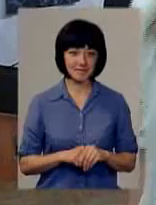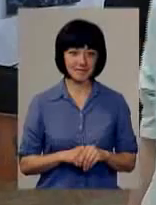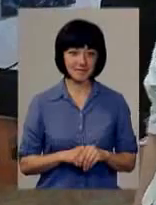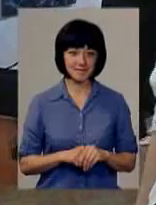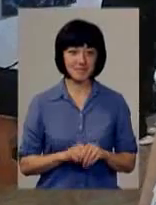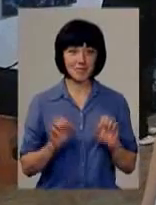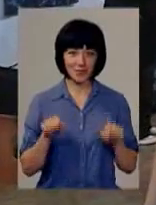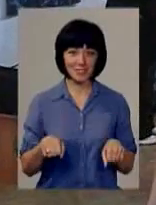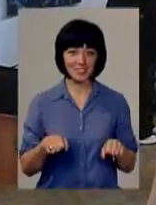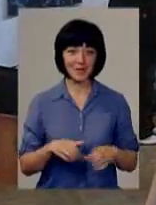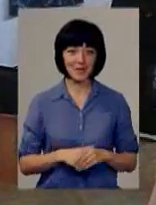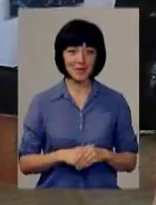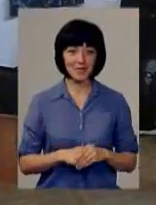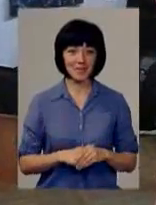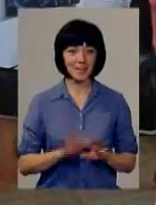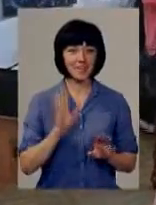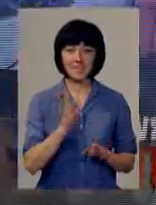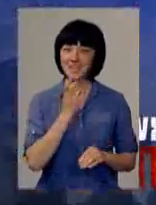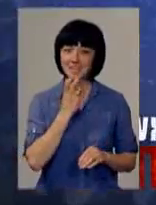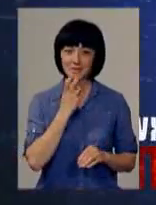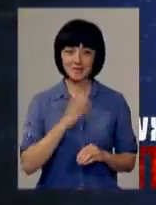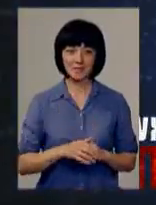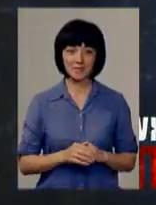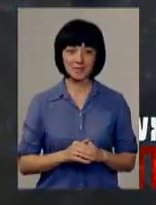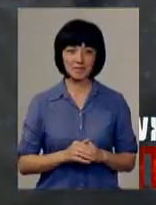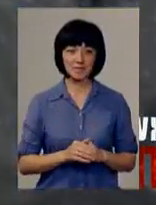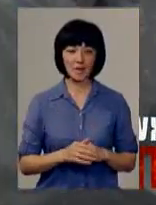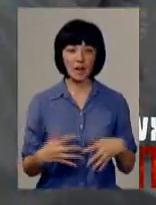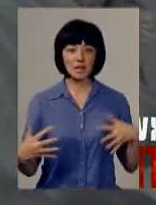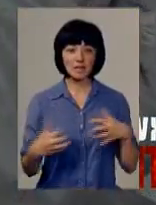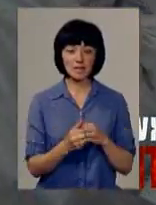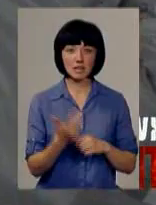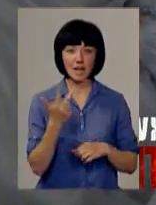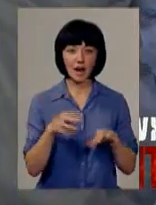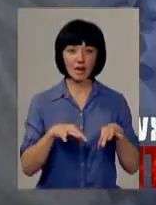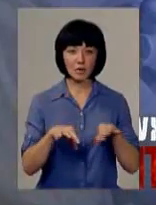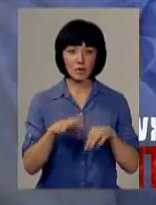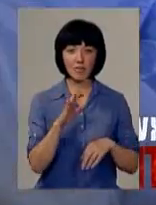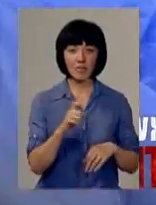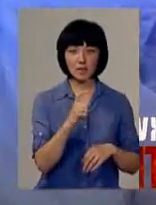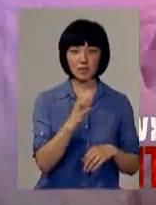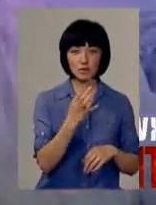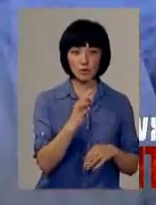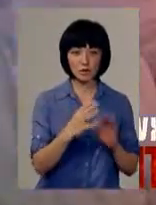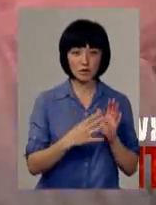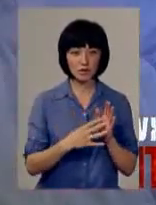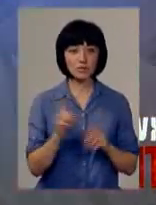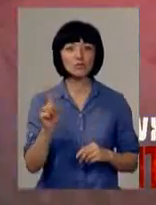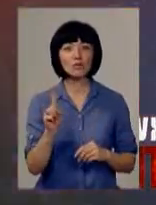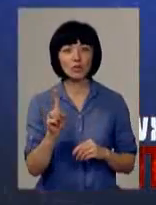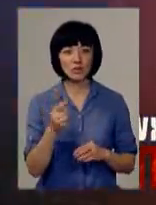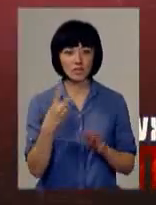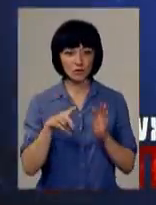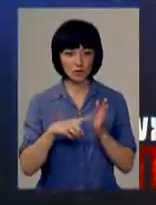Можна? Та не тільки не сміхемо. Зіткнулися одразу три автомобілі. ВАЗ-2109. Што?